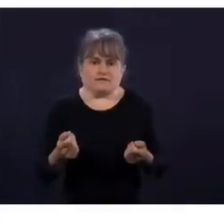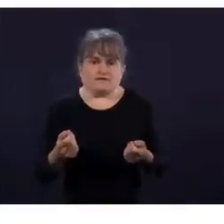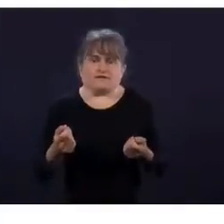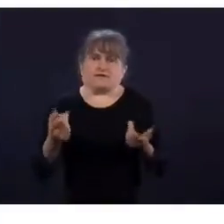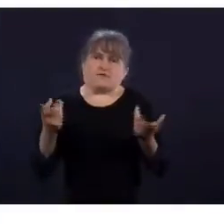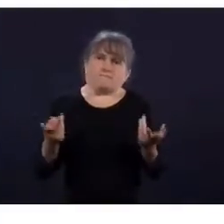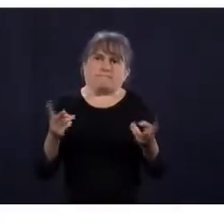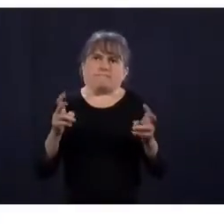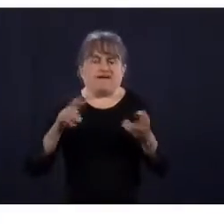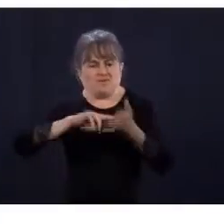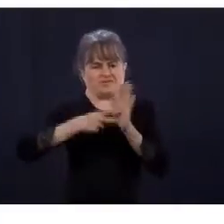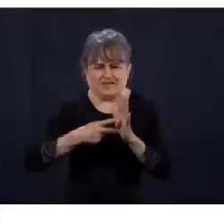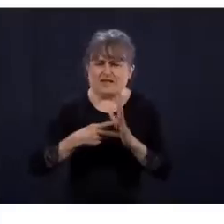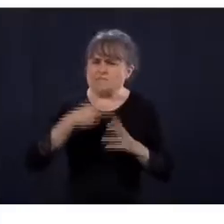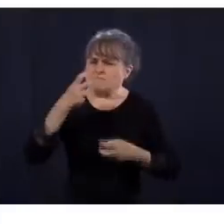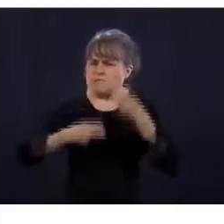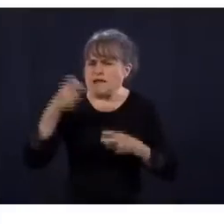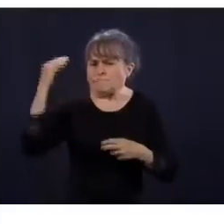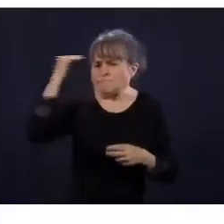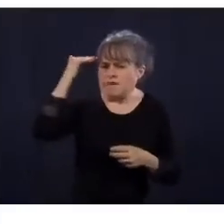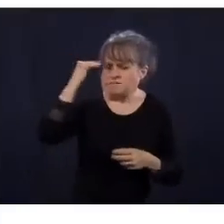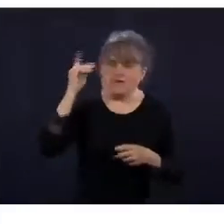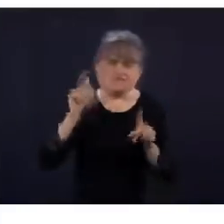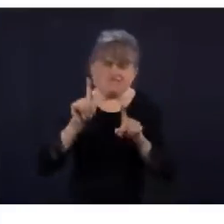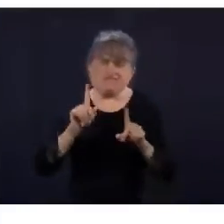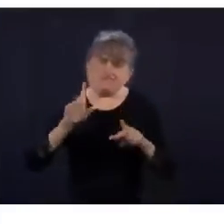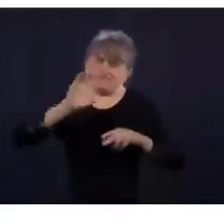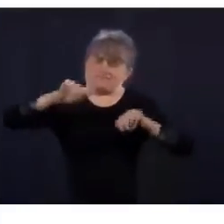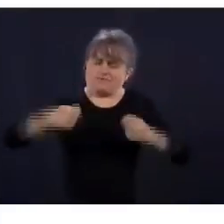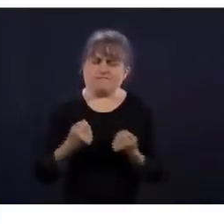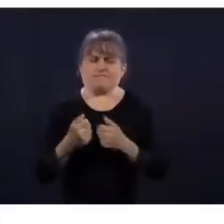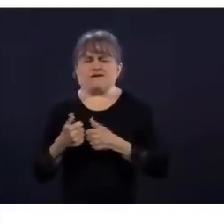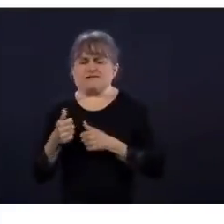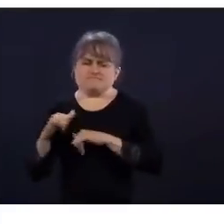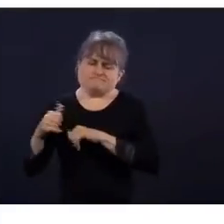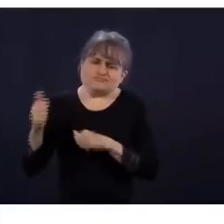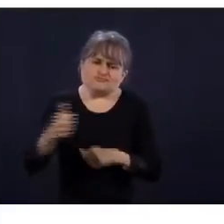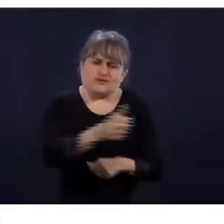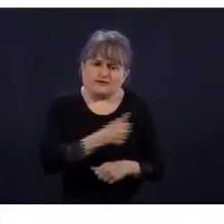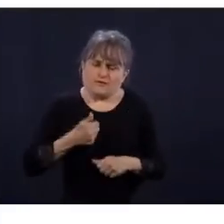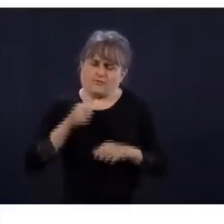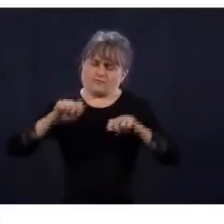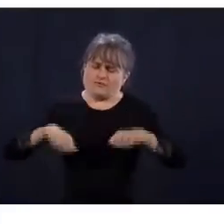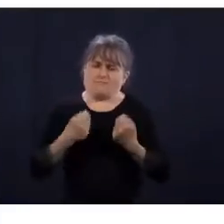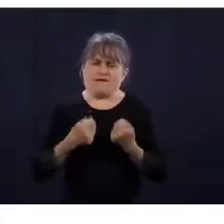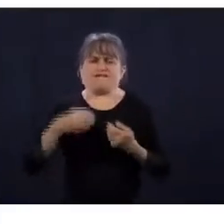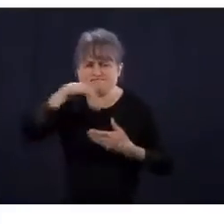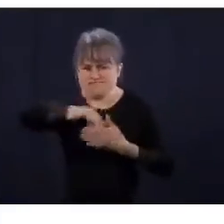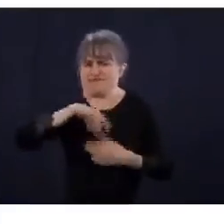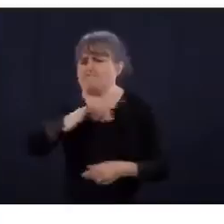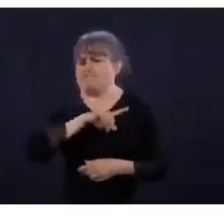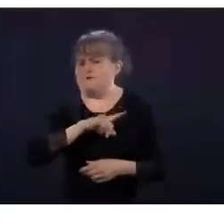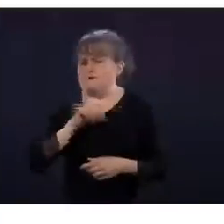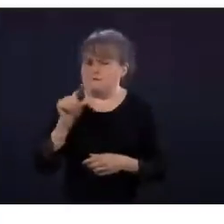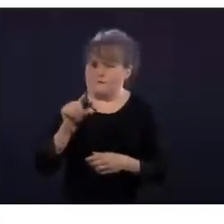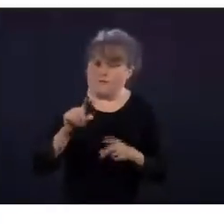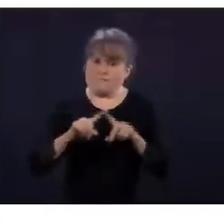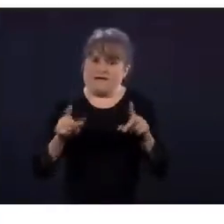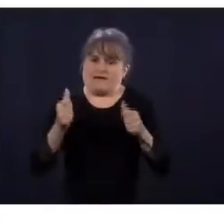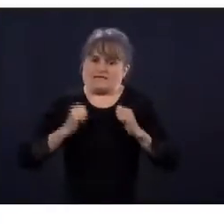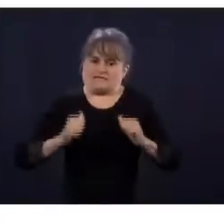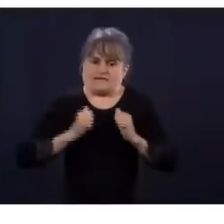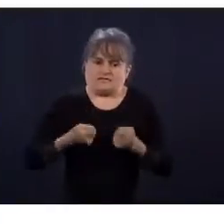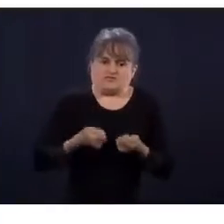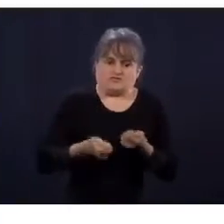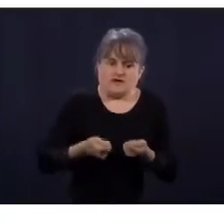qui sont mis en place. Cette semaine, il une campagne sur la santé mentale, justement, mais c'est des réactions tout à fait normales et légitimes.